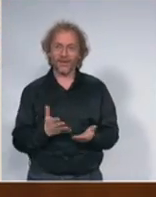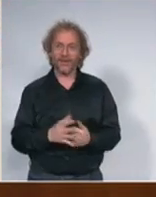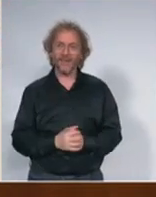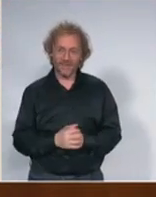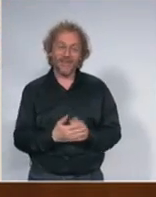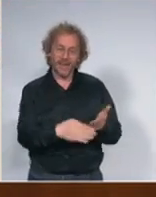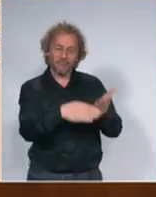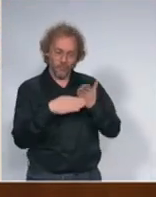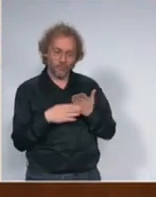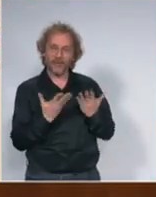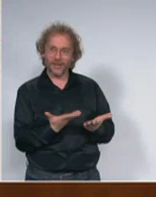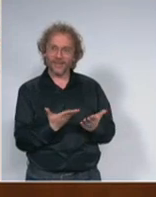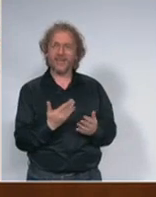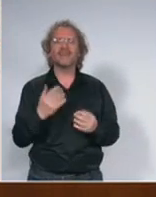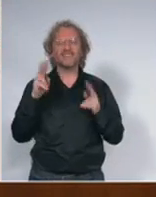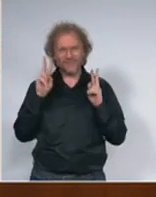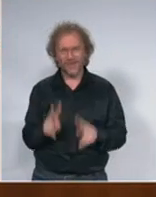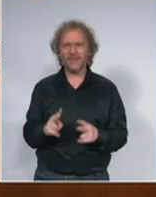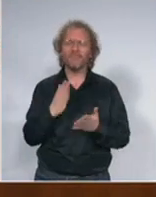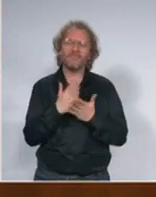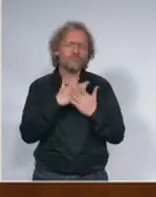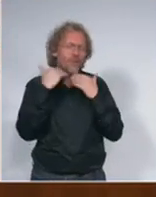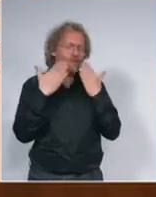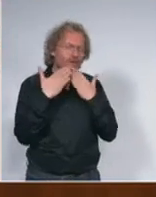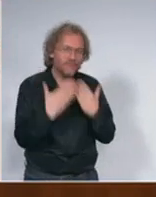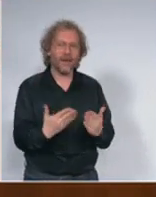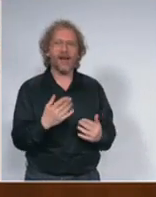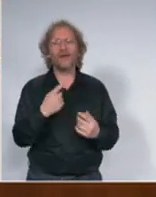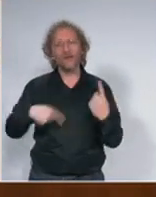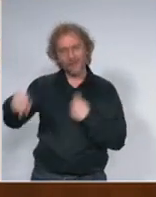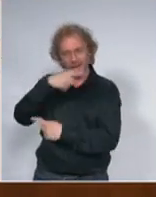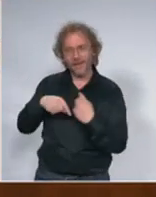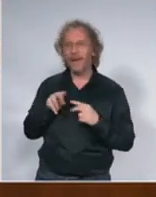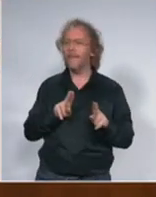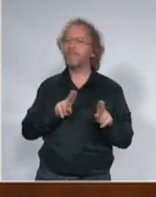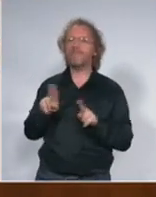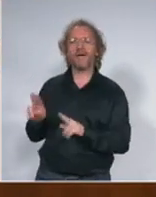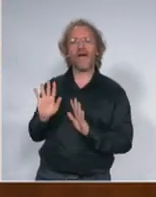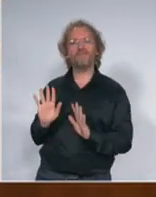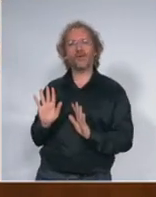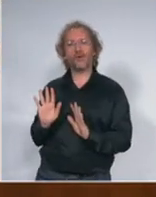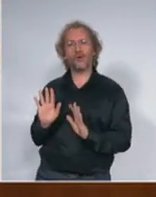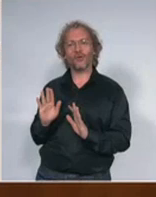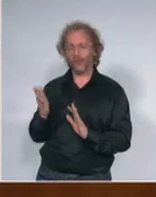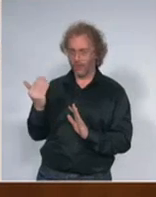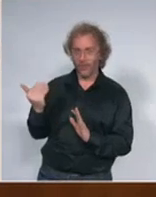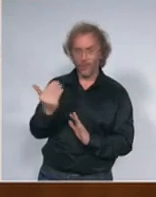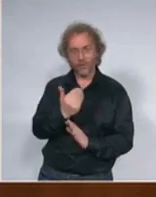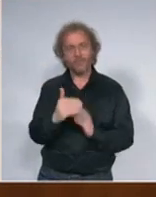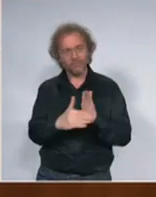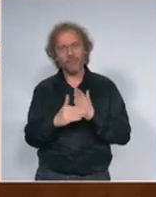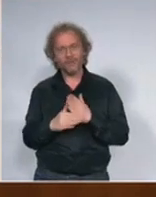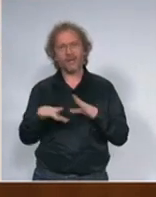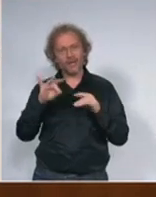zaista bi bila zahvalna da svako ko može da nam pomogne pravno pomogne da nađemo način ja bih najviše na